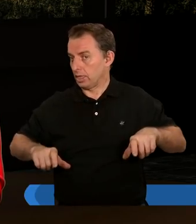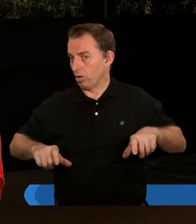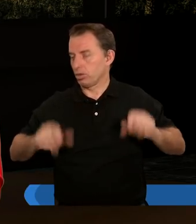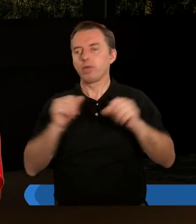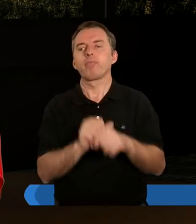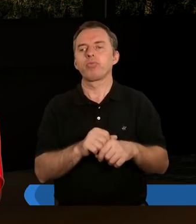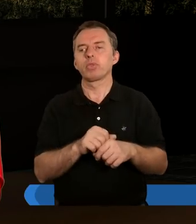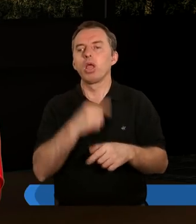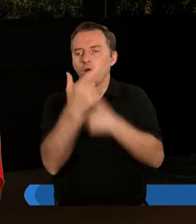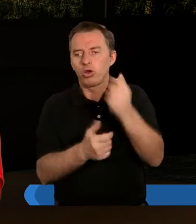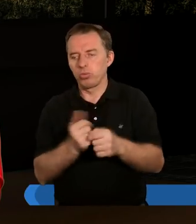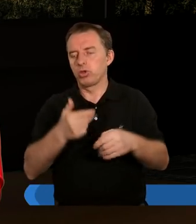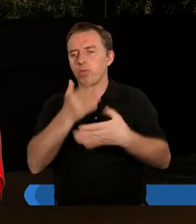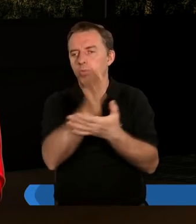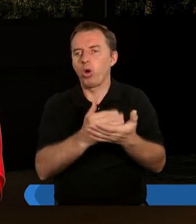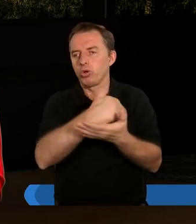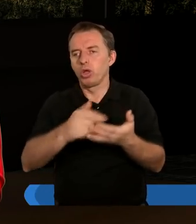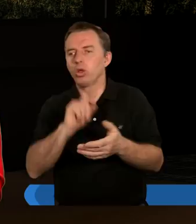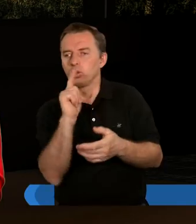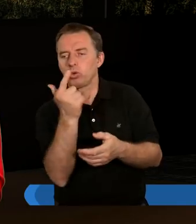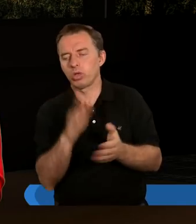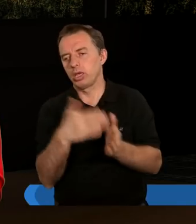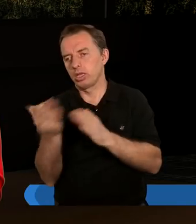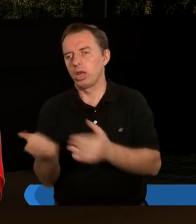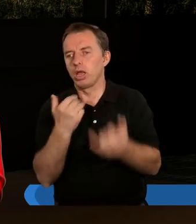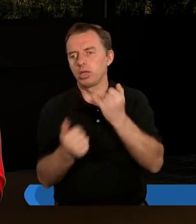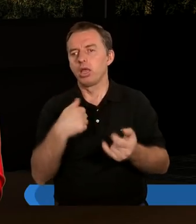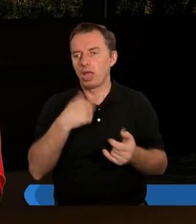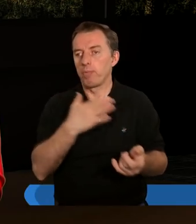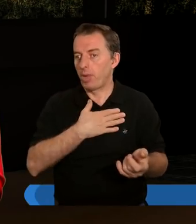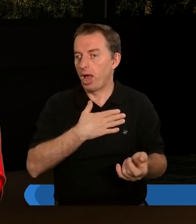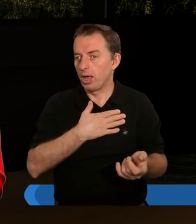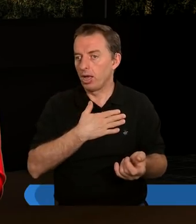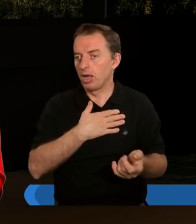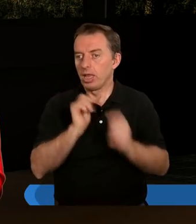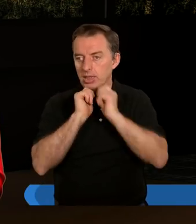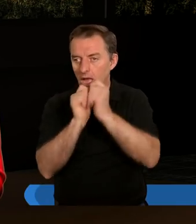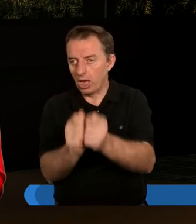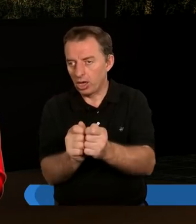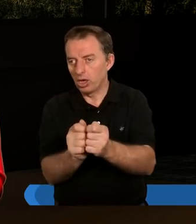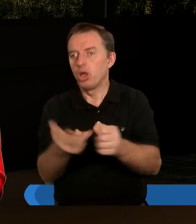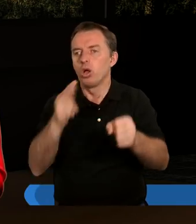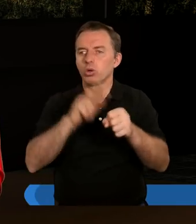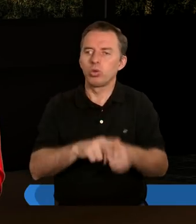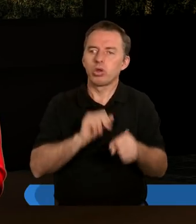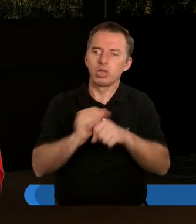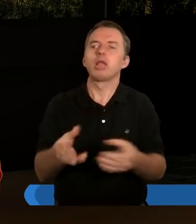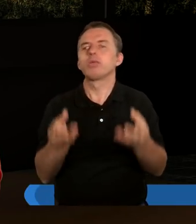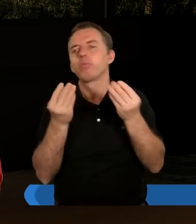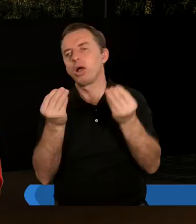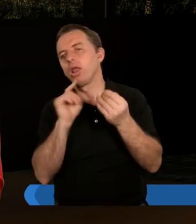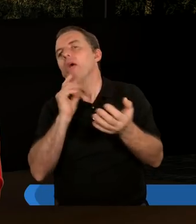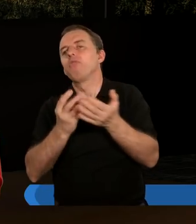robi się podział. Z drugiej strony, jeżeli ja mam dar, który jest taki